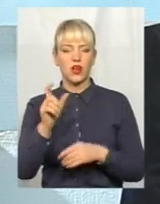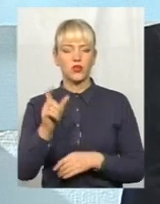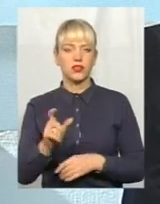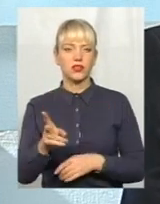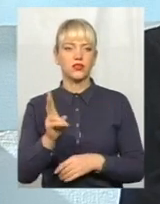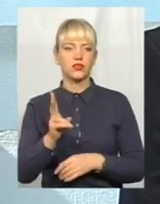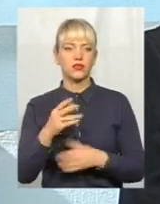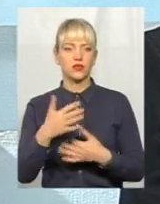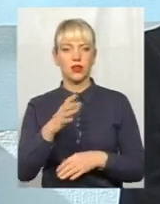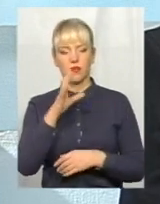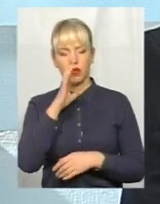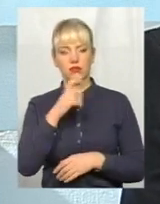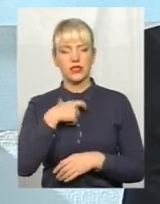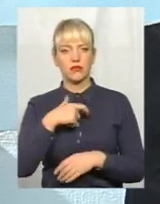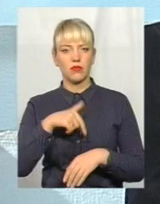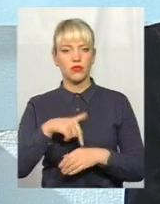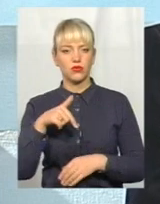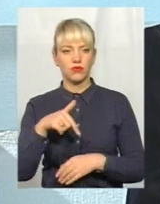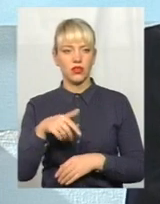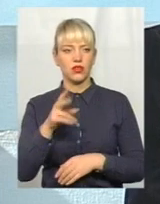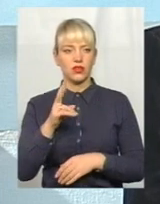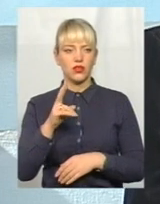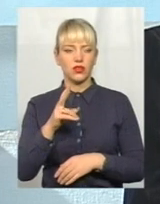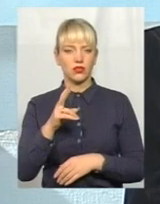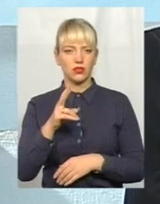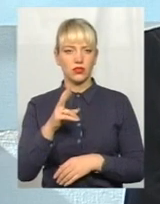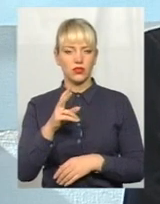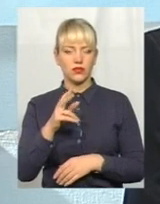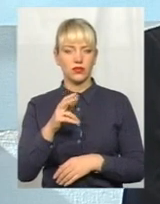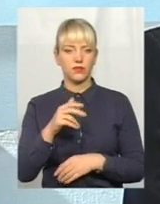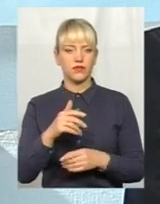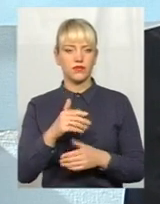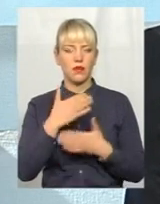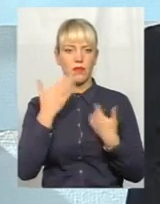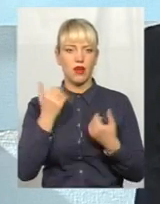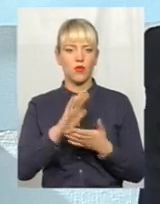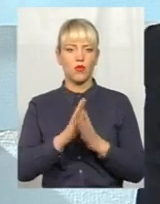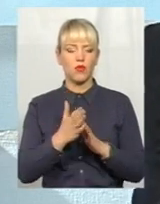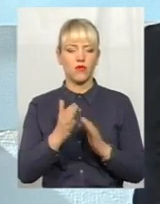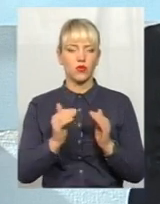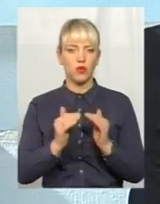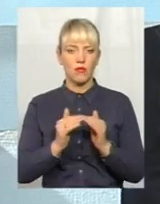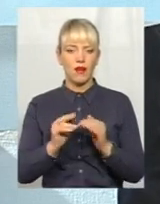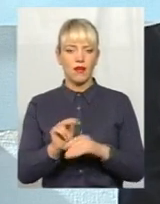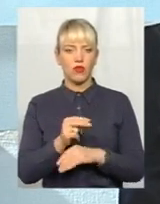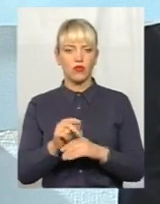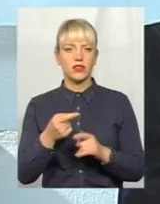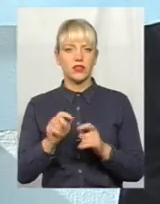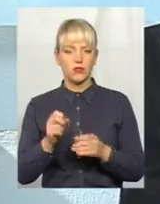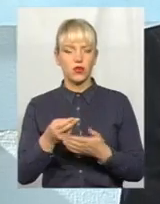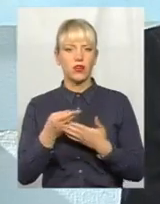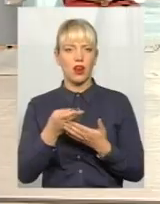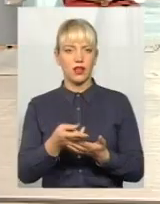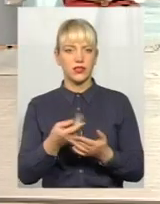вже погано себе відчуває, і немає умов вдома лікувати, вона може лягти на ця ліжка.